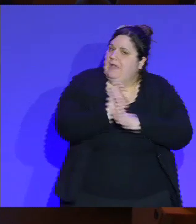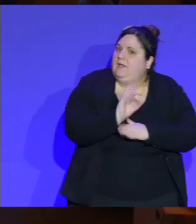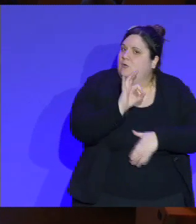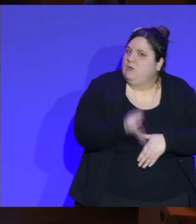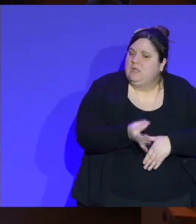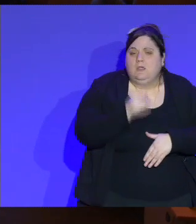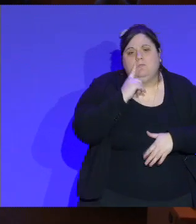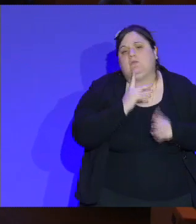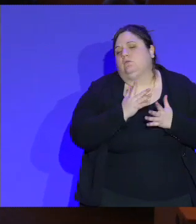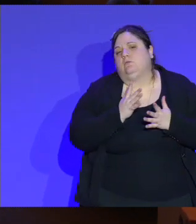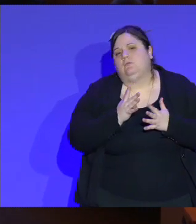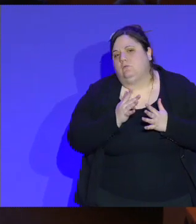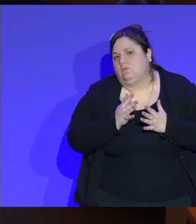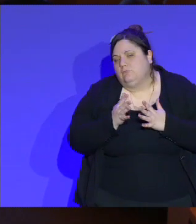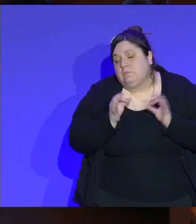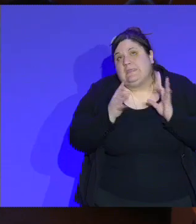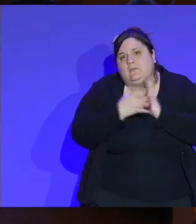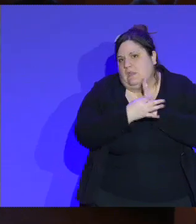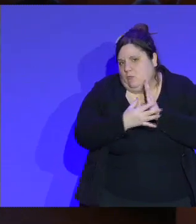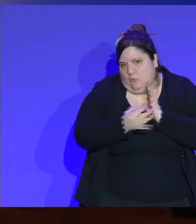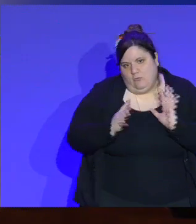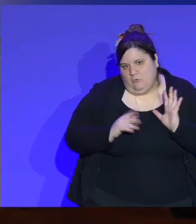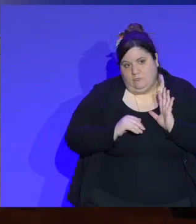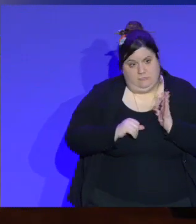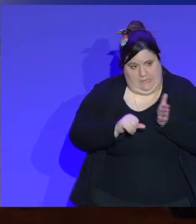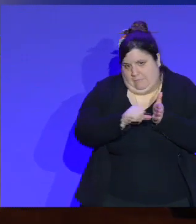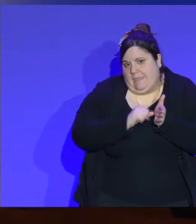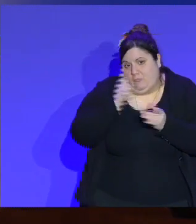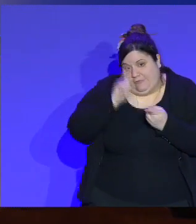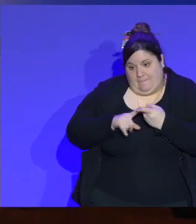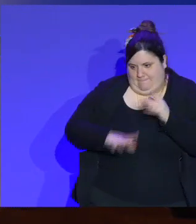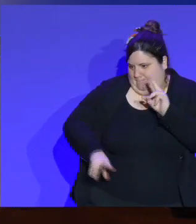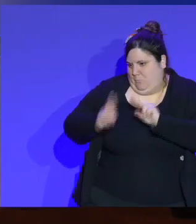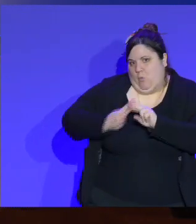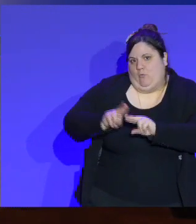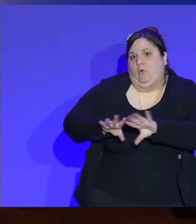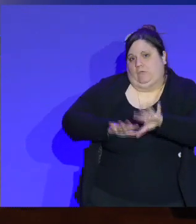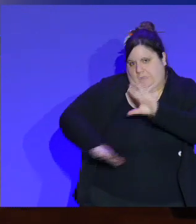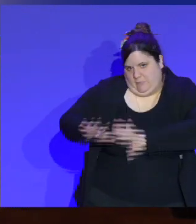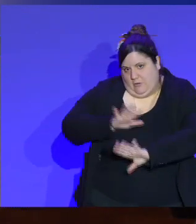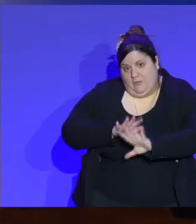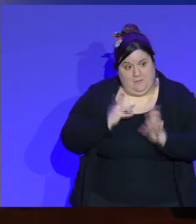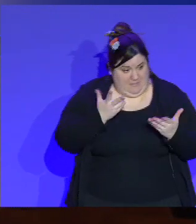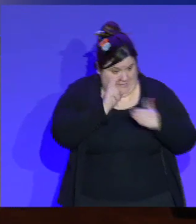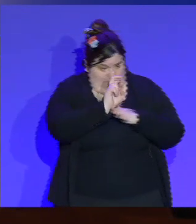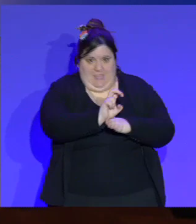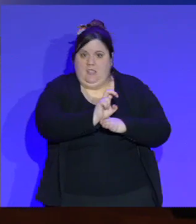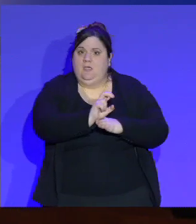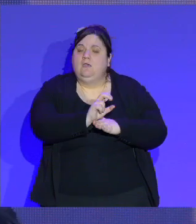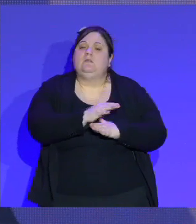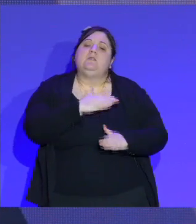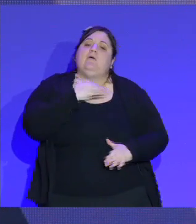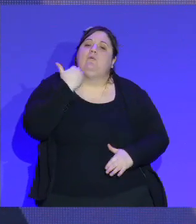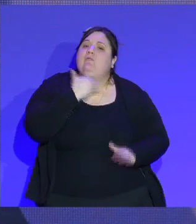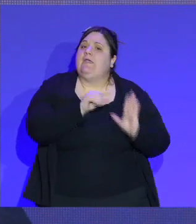'entretien du vélo. C'est pour ça qu'il est prêté. Mais il est prêté gratuitement. Et dans le